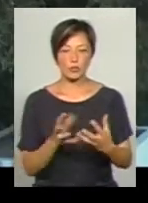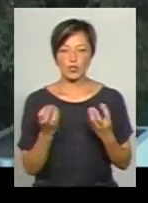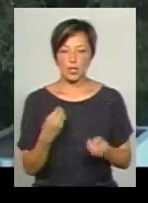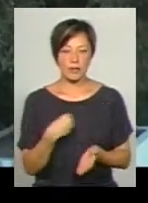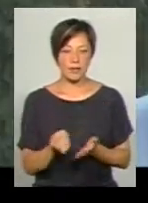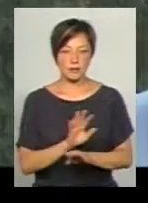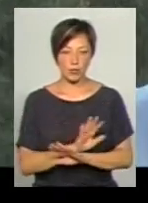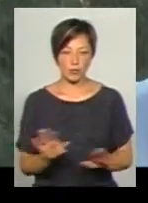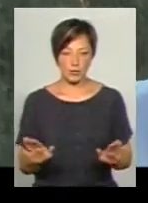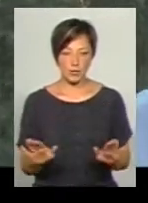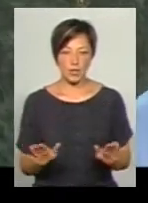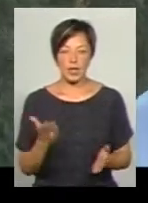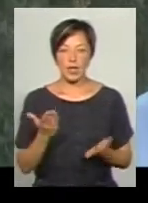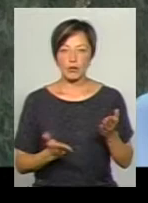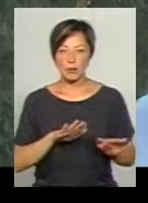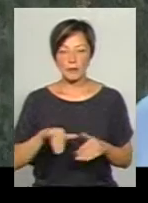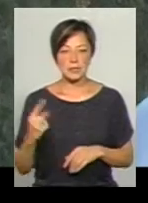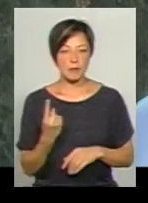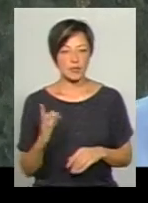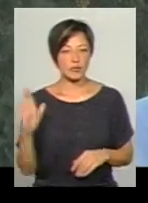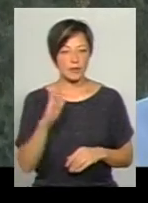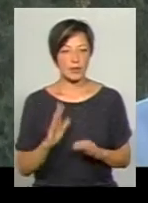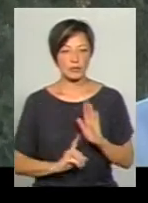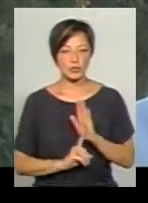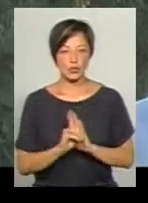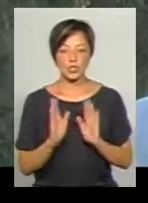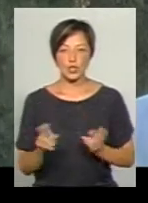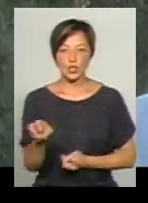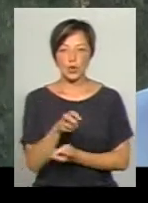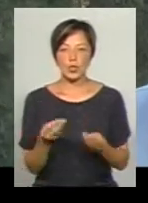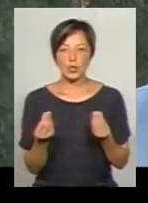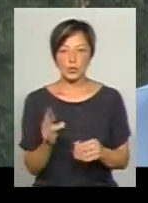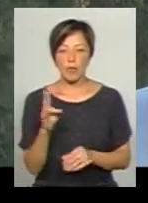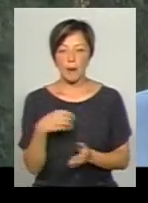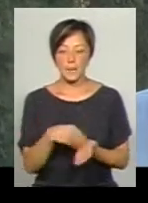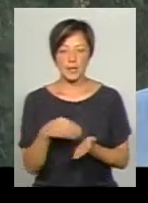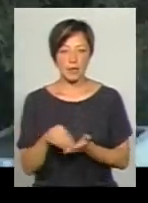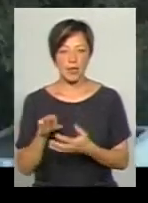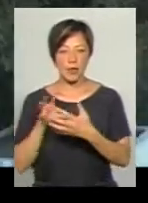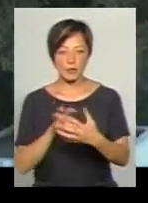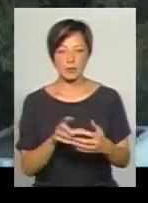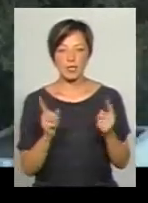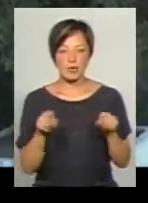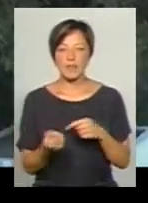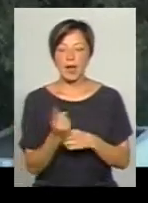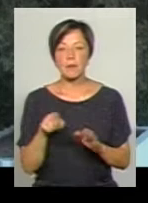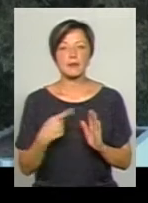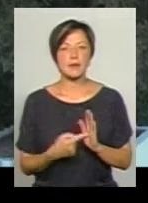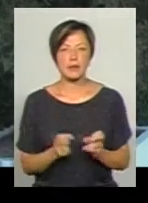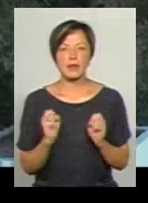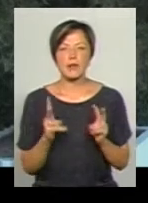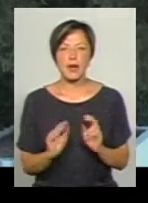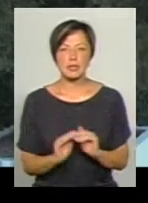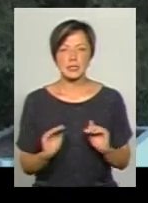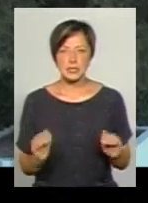закуплені. Якщо після першого березня почнуть тільки шукати гроші на подбання автобусів, виникає питання, як